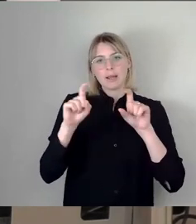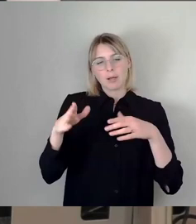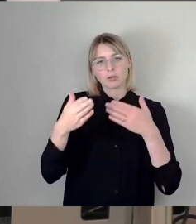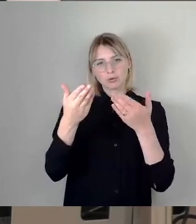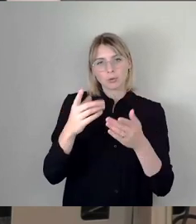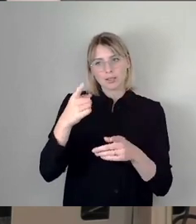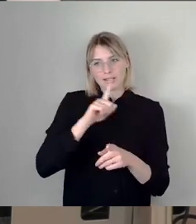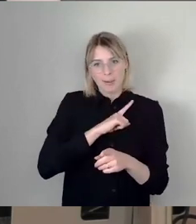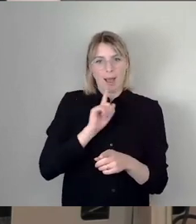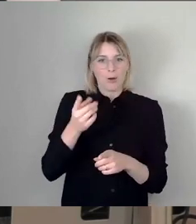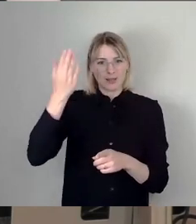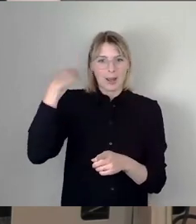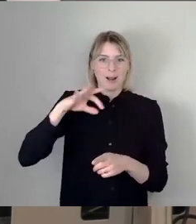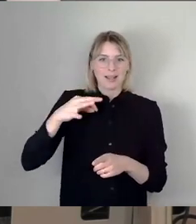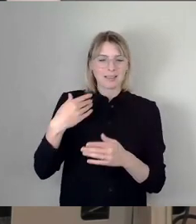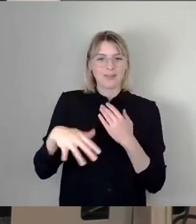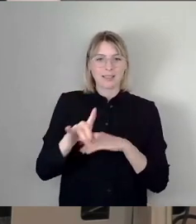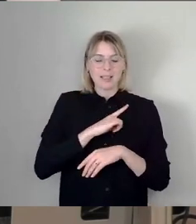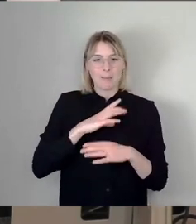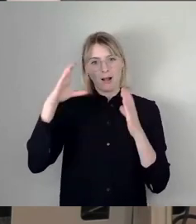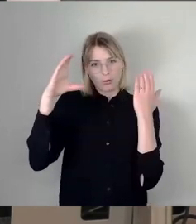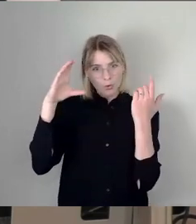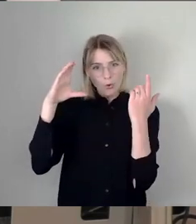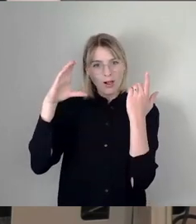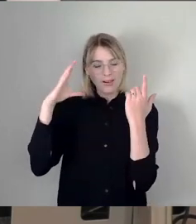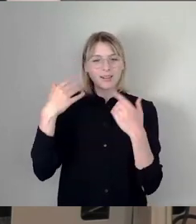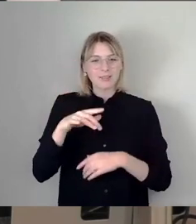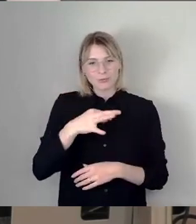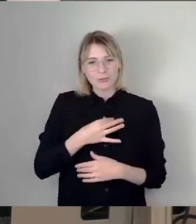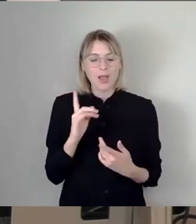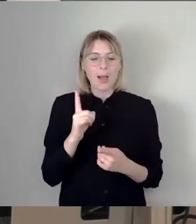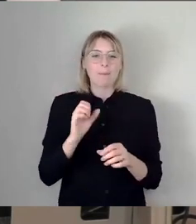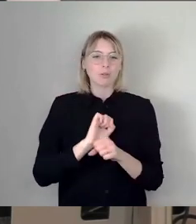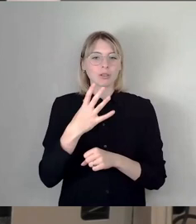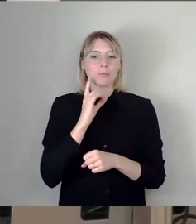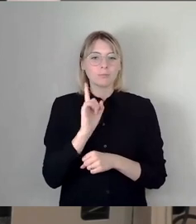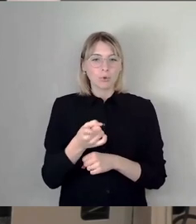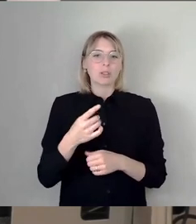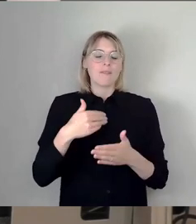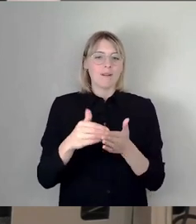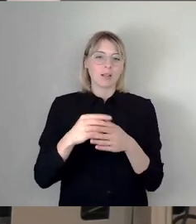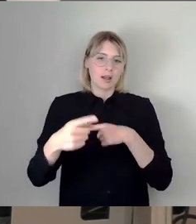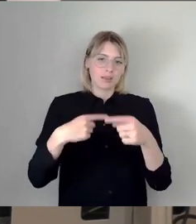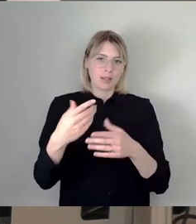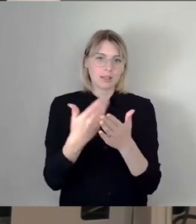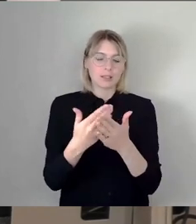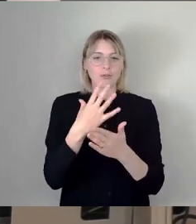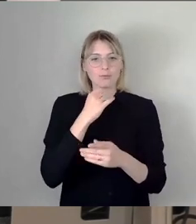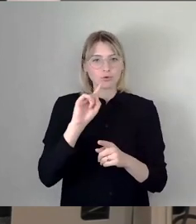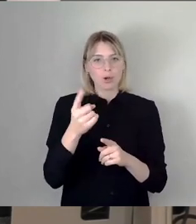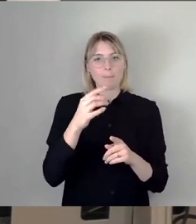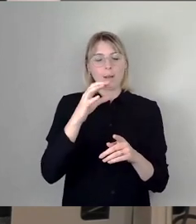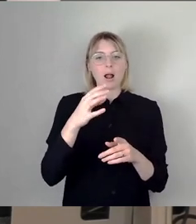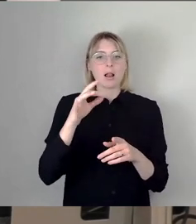Wir können das gerne weiterentwickeln. Das sollten wir auch tun. Und jetzt, wir wollen das gerne auch nochmal punktweise abstimmen. Und ich will auch der